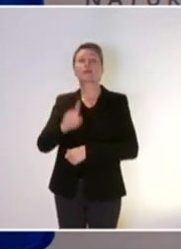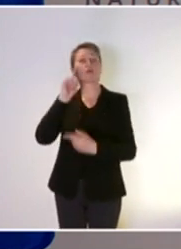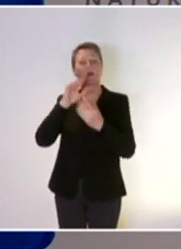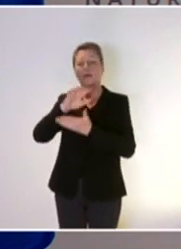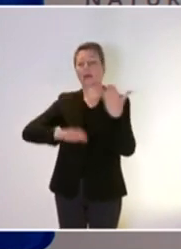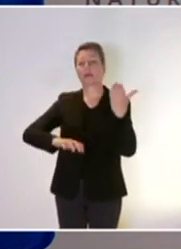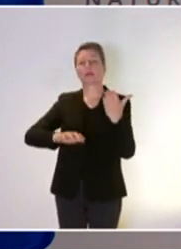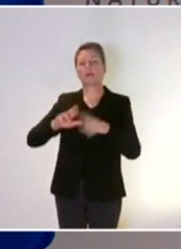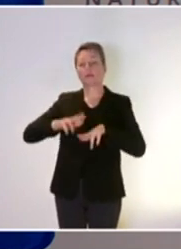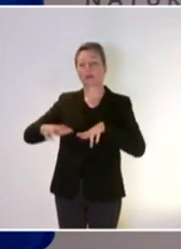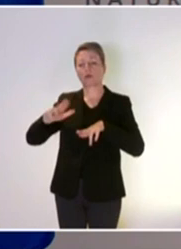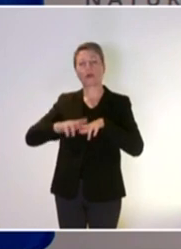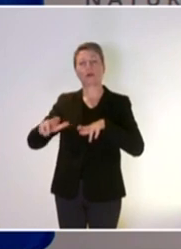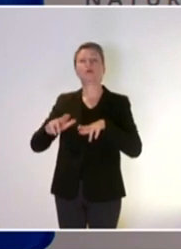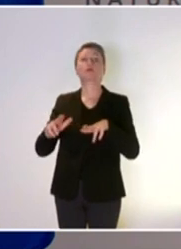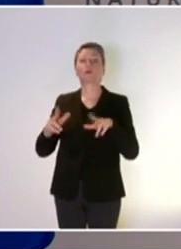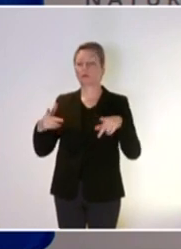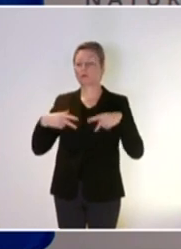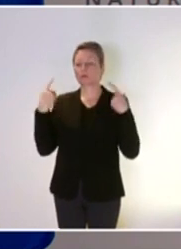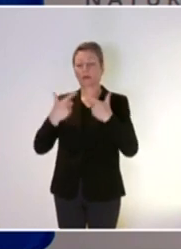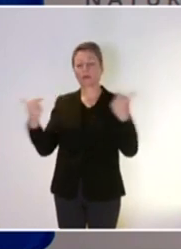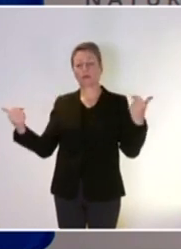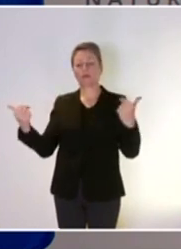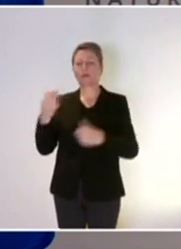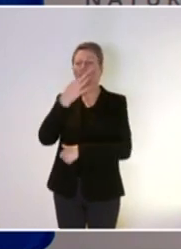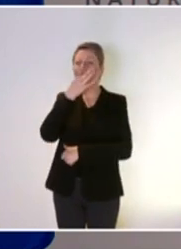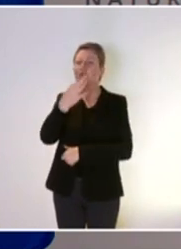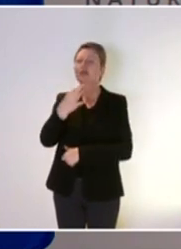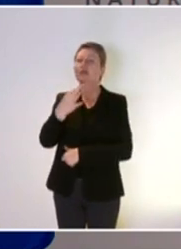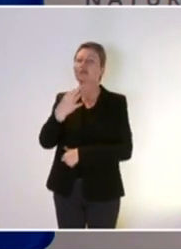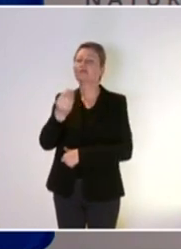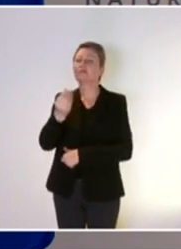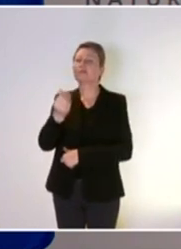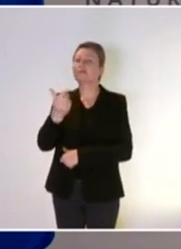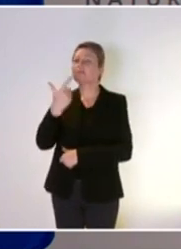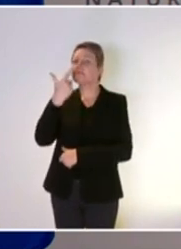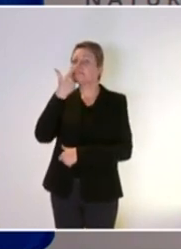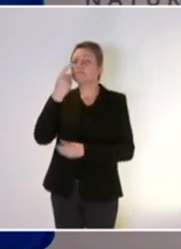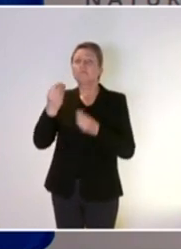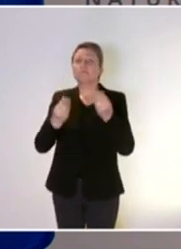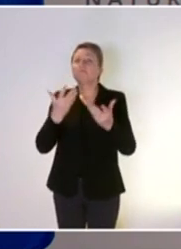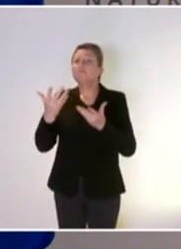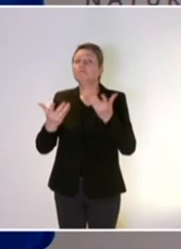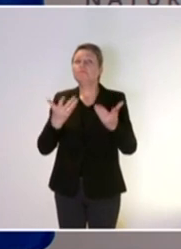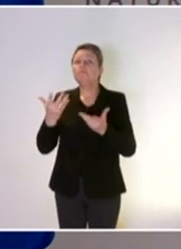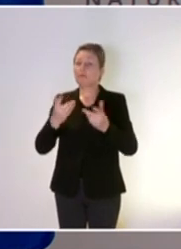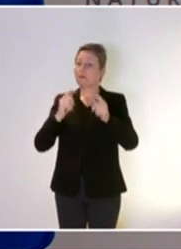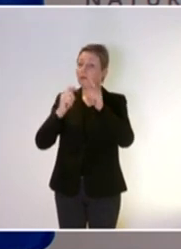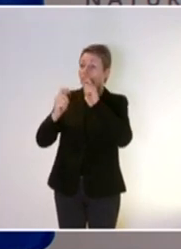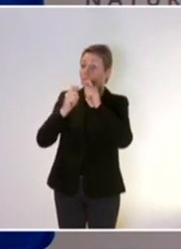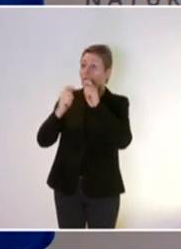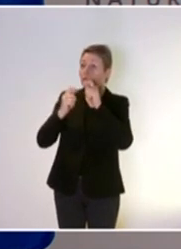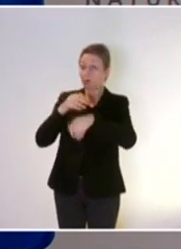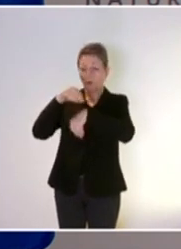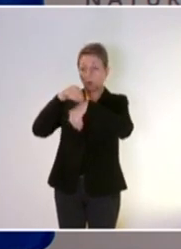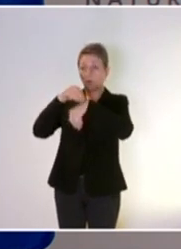texte de restauration de la biodiversité dont vous avez parlé. Qu-ce que vous envisagez comme négociation au